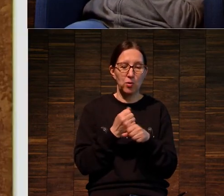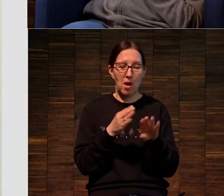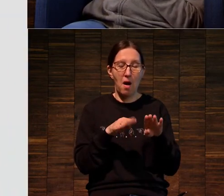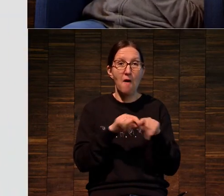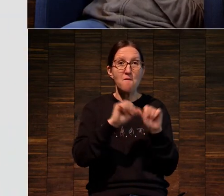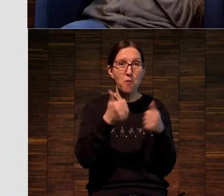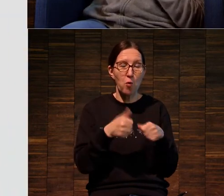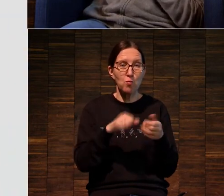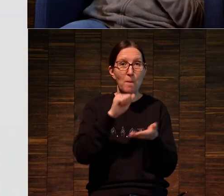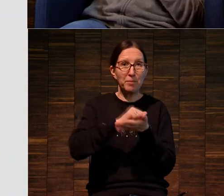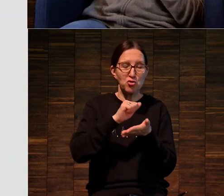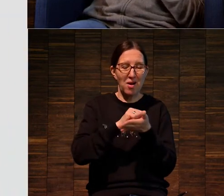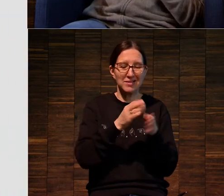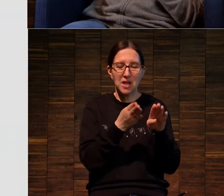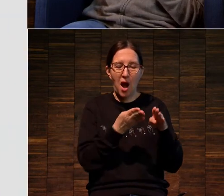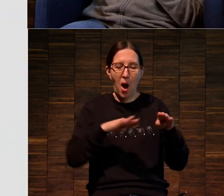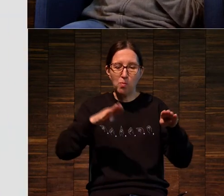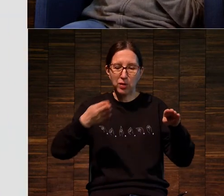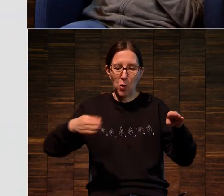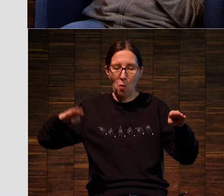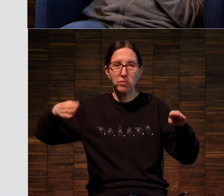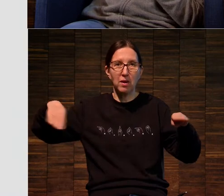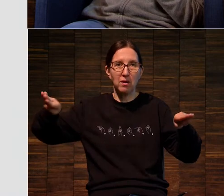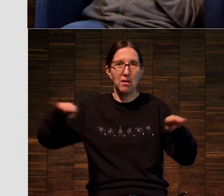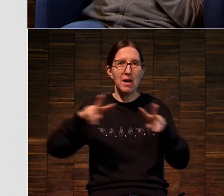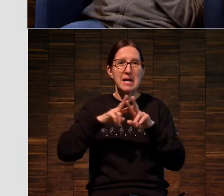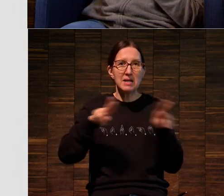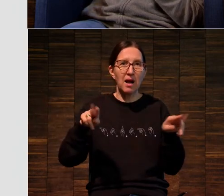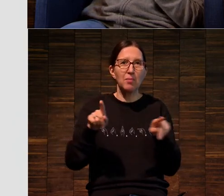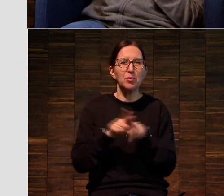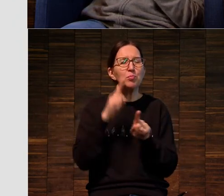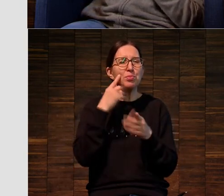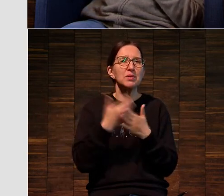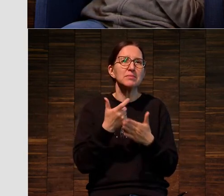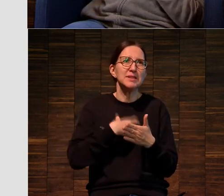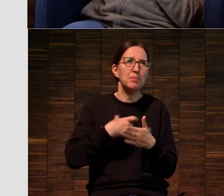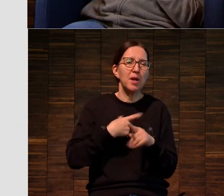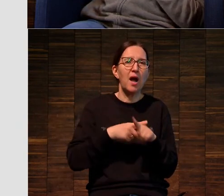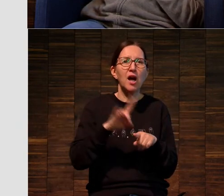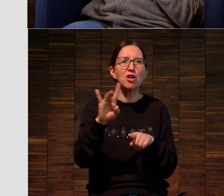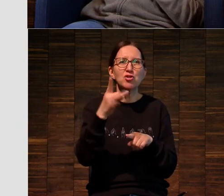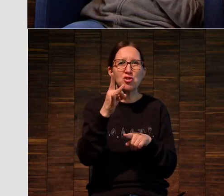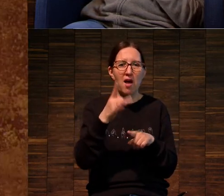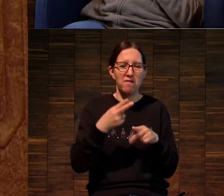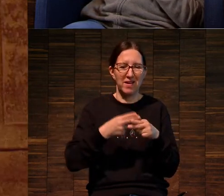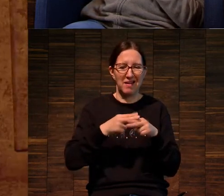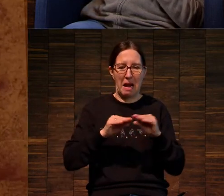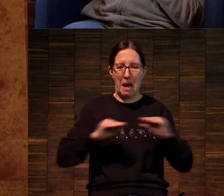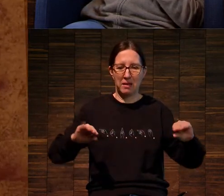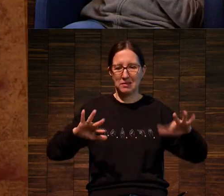То есть эта штука объемная. Она реально как ржавый лист с выдавленными буквами. И